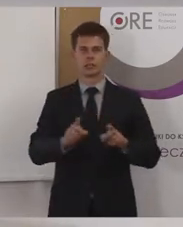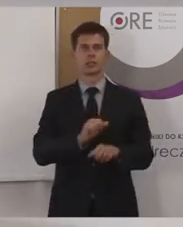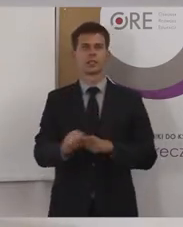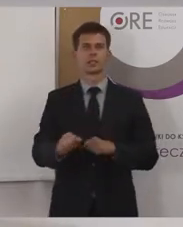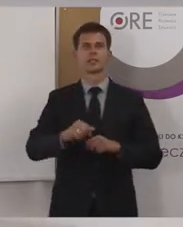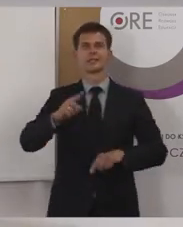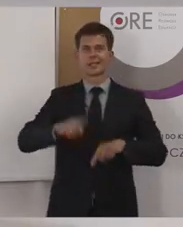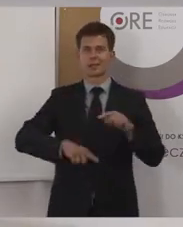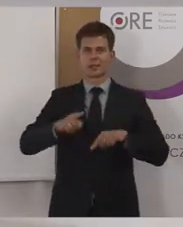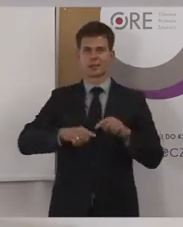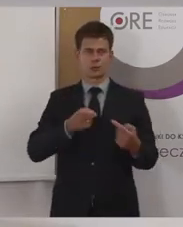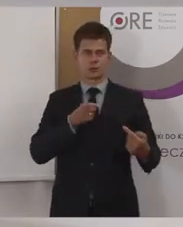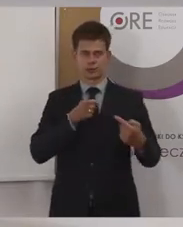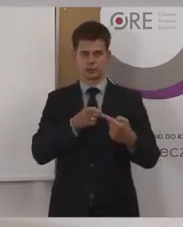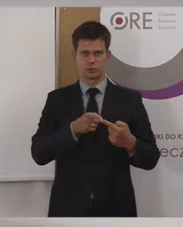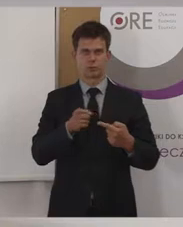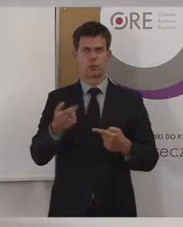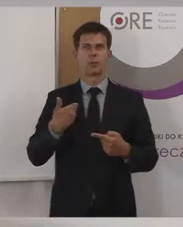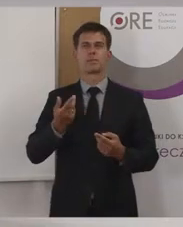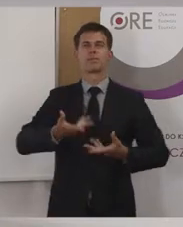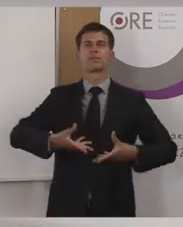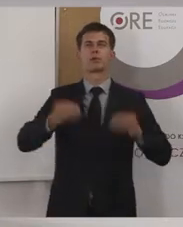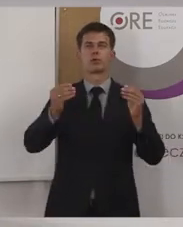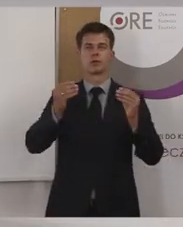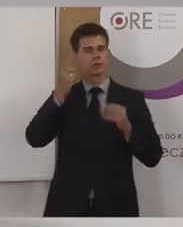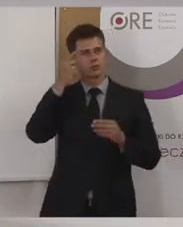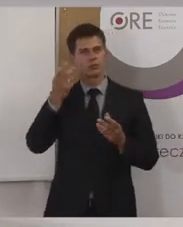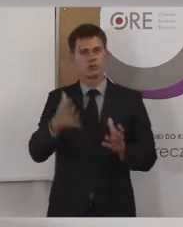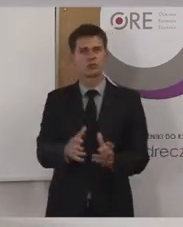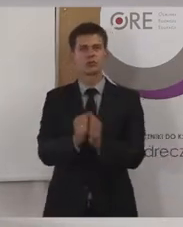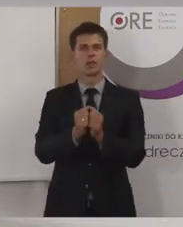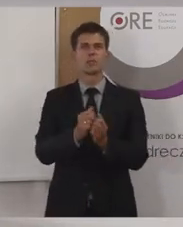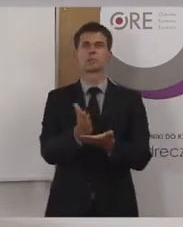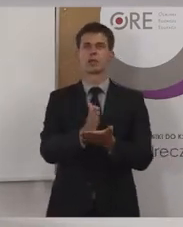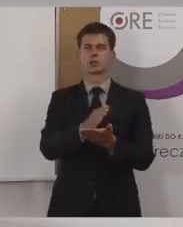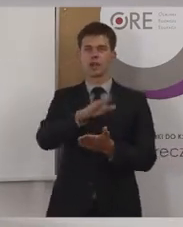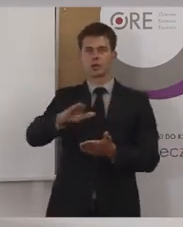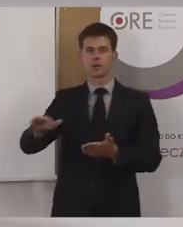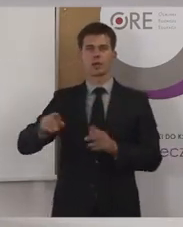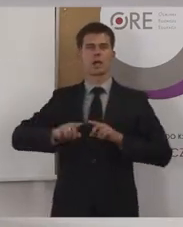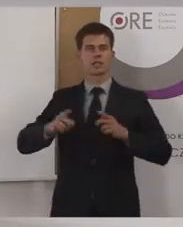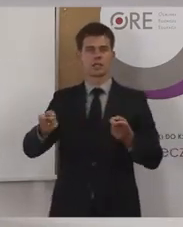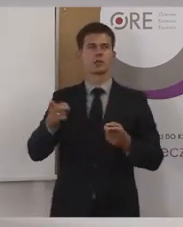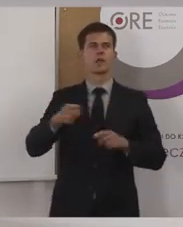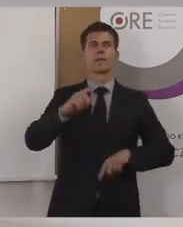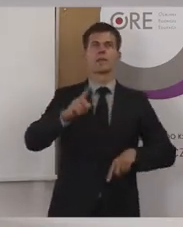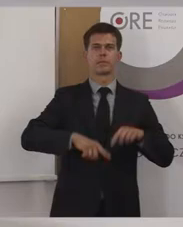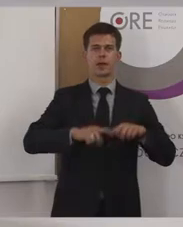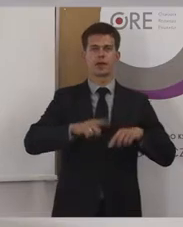dostępności opracowany przez taką międzynarodową organizację zajmującą się standardami